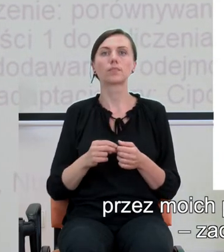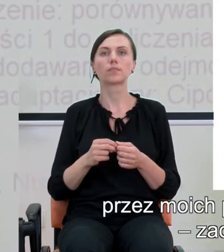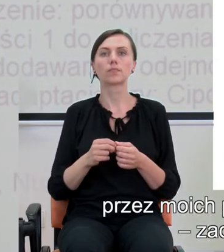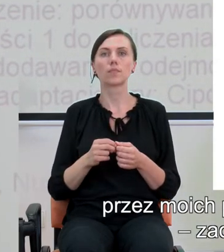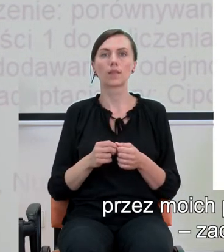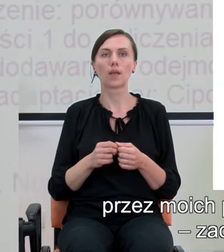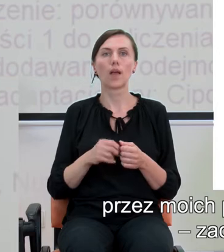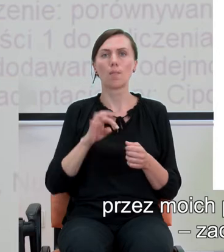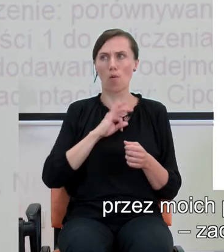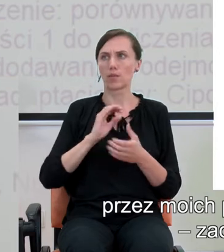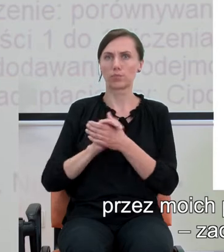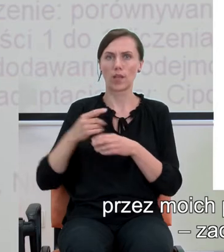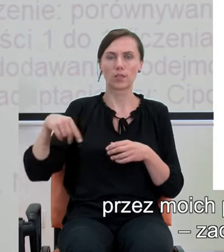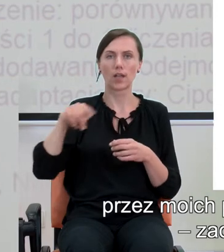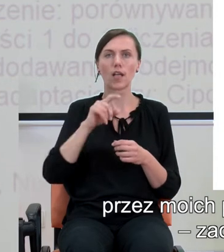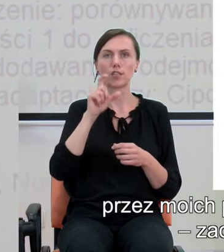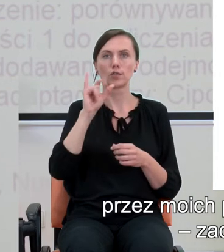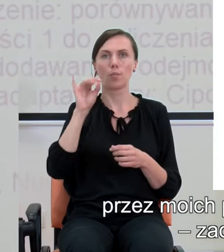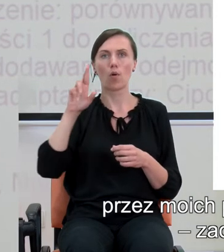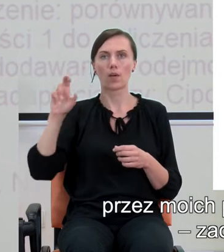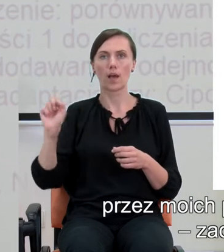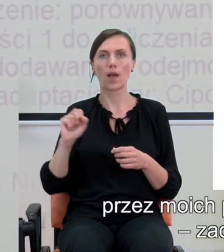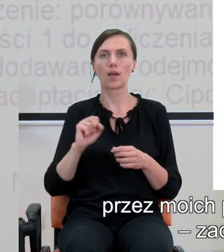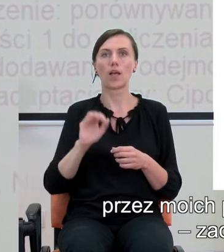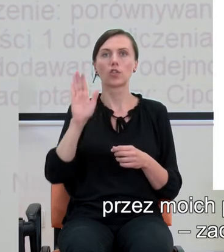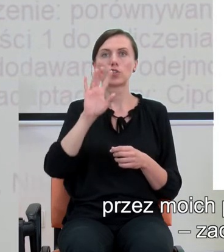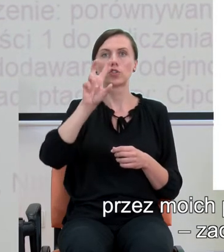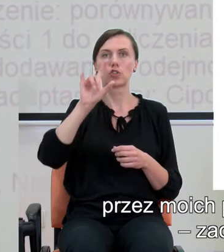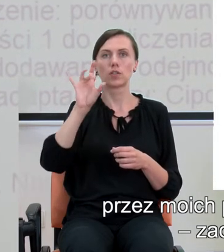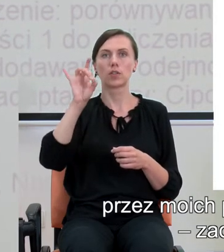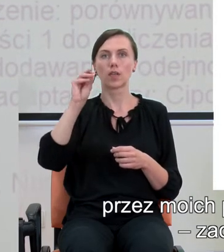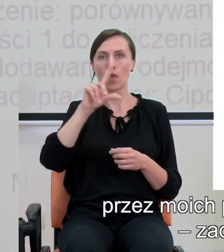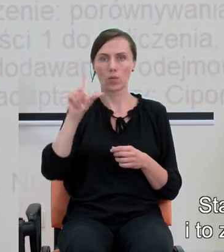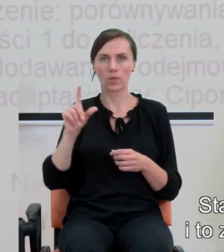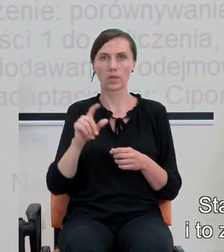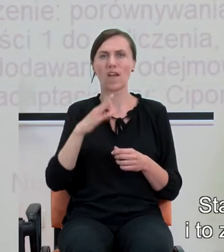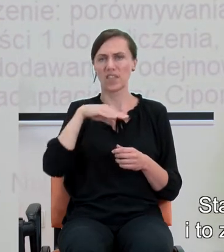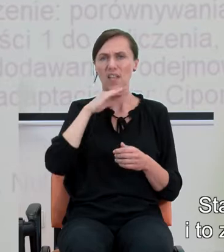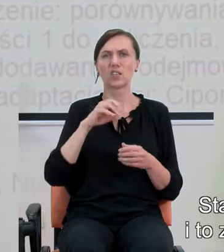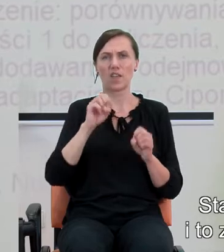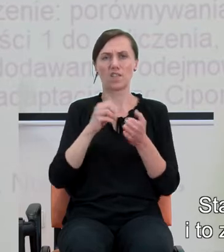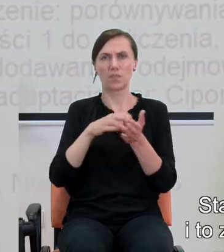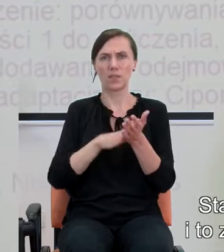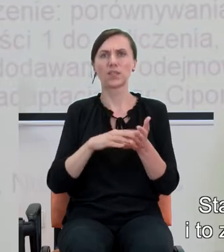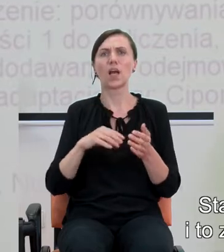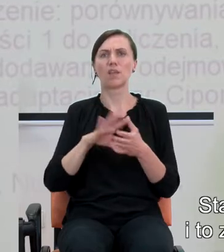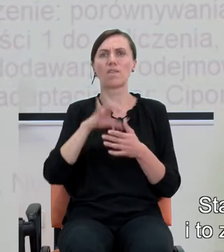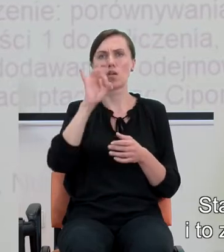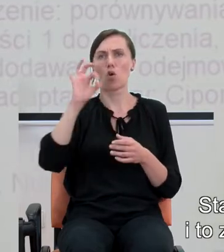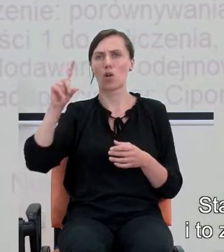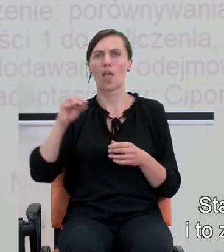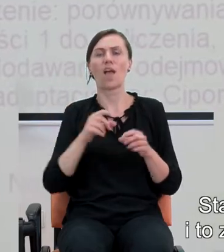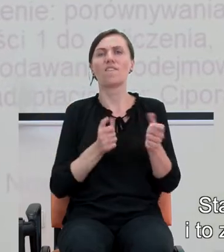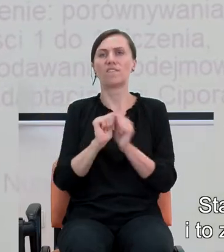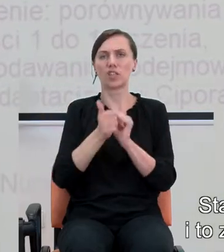przez moich przyjaciół Krzysztofa Ciporę i Monikę Szczygieł. Wystarczy wpisać w Google wyścig liczb i to zupełnie